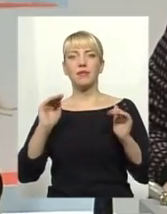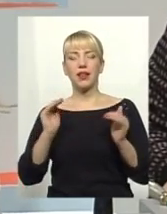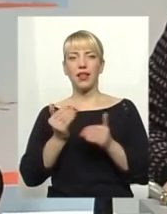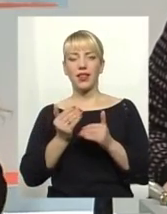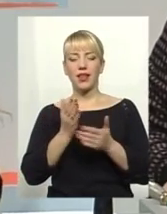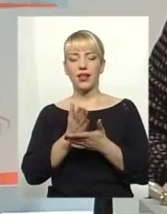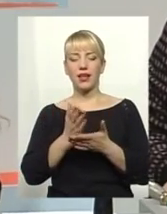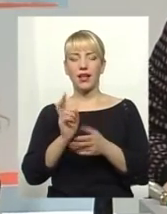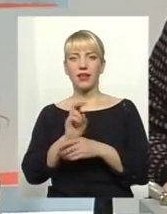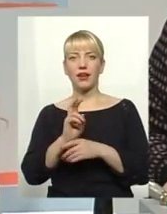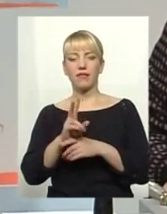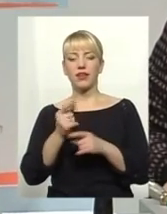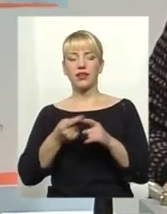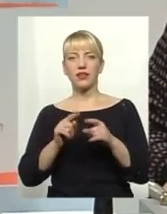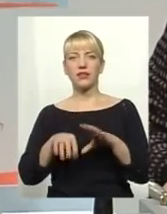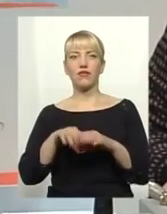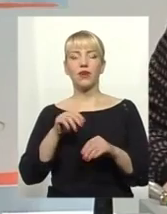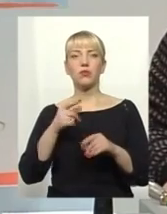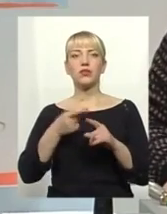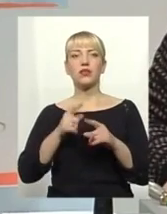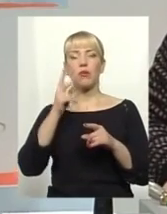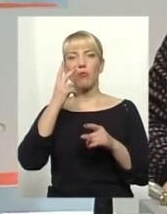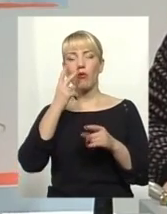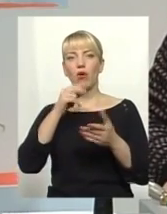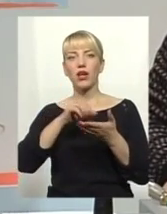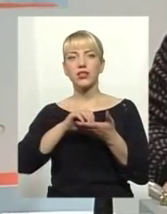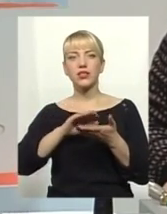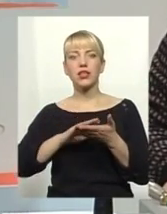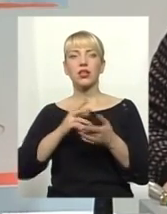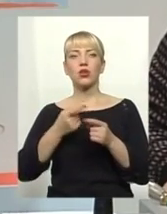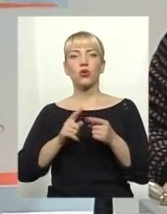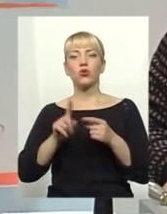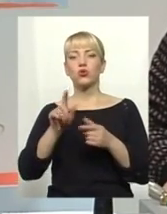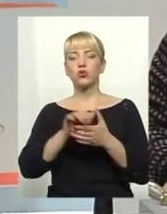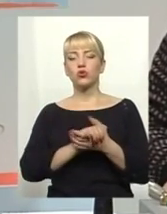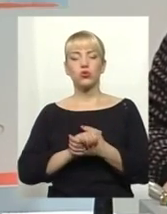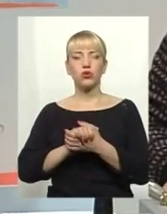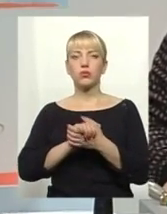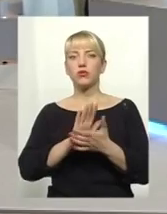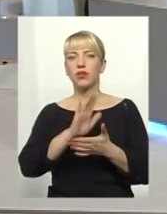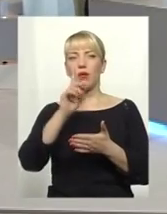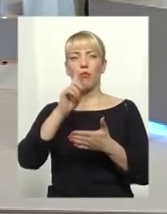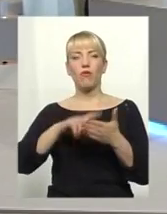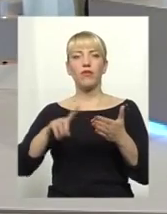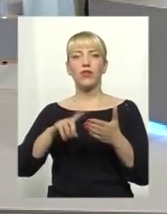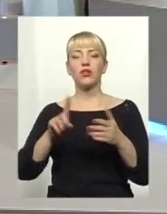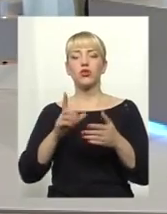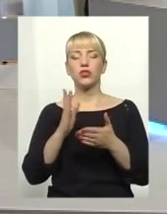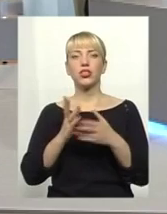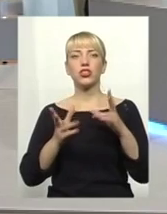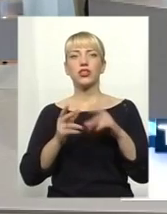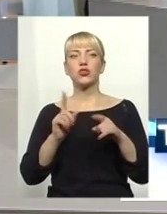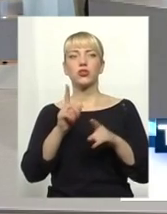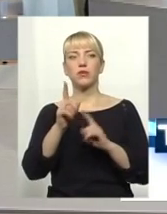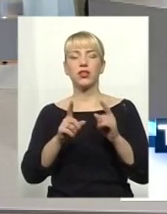ці вибори – це показник того, що суспільство не повірило в те, що воно має шанс щось змінити. Шанс в них є.